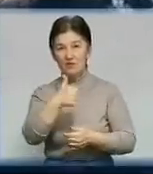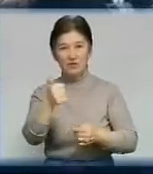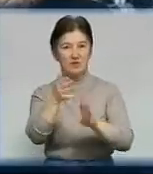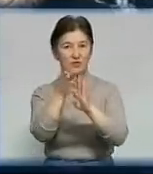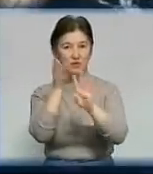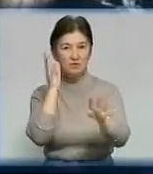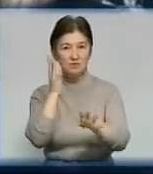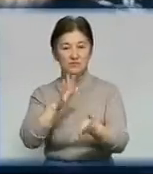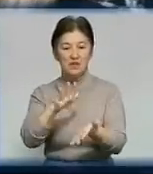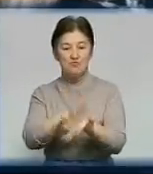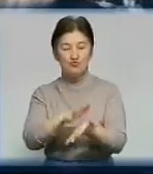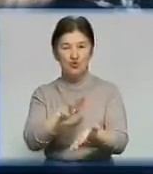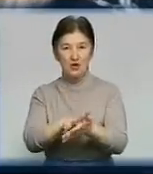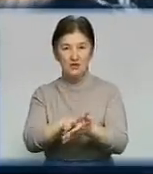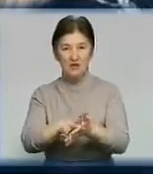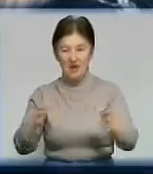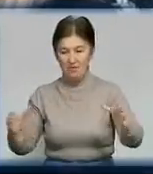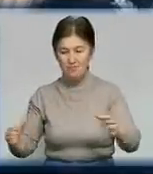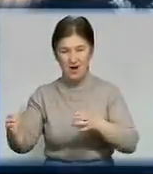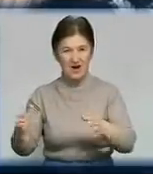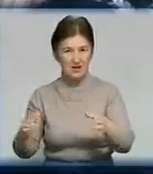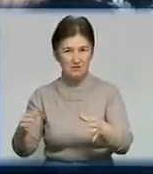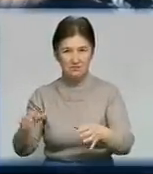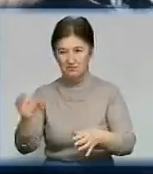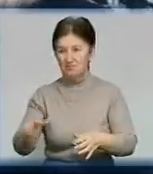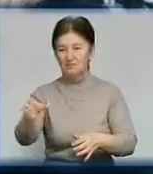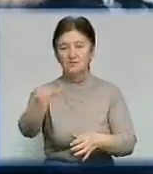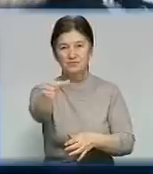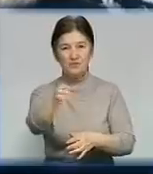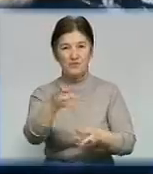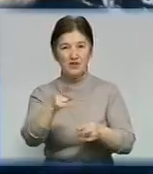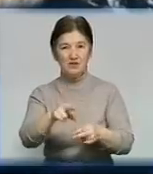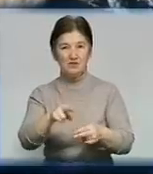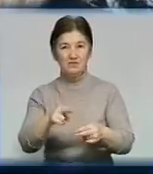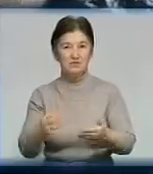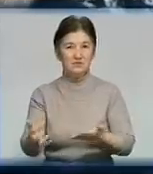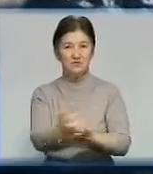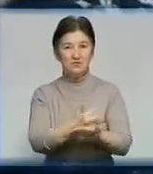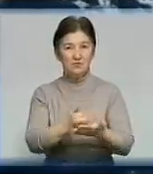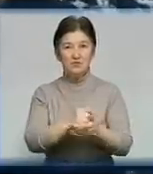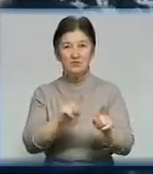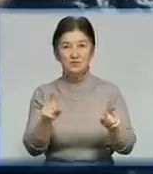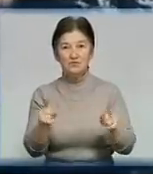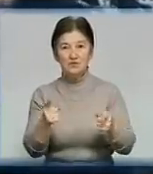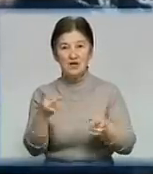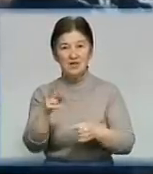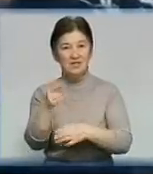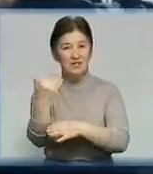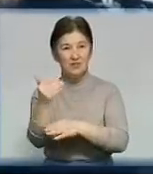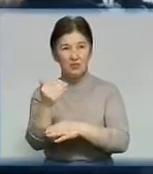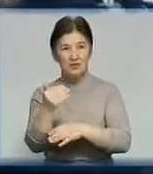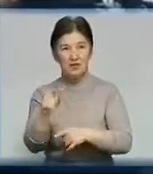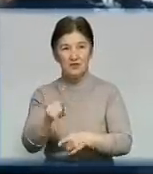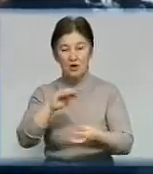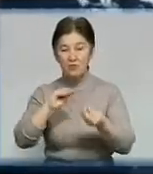мусорні баки, такі, для роздільного збору мусора, тому що для знам'янки ця проблема,